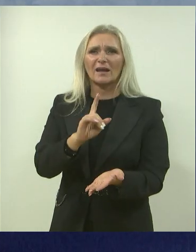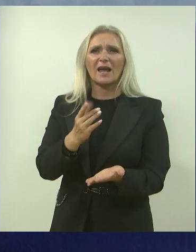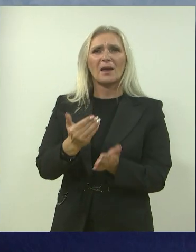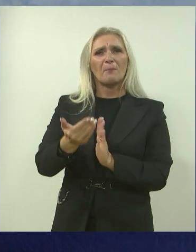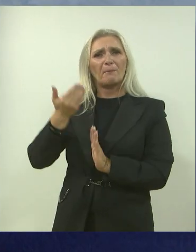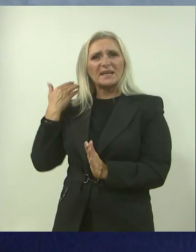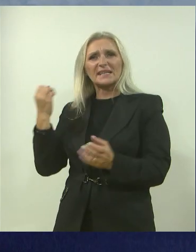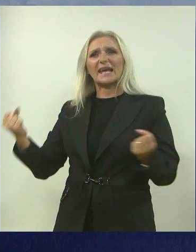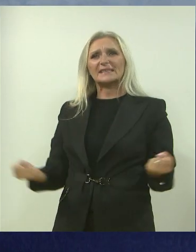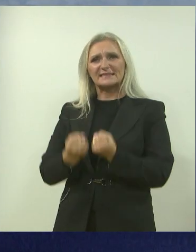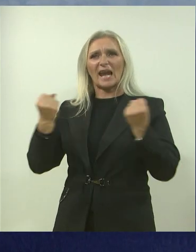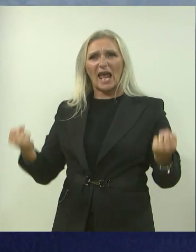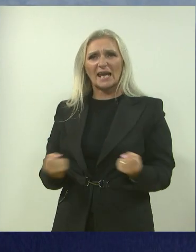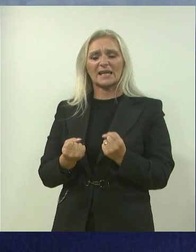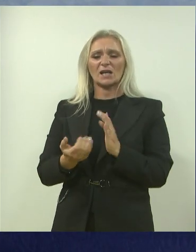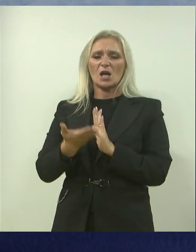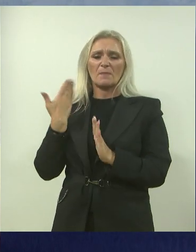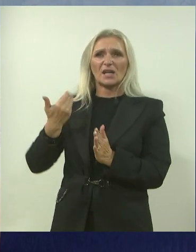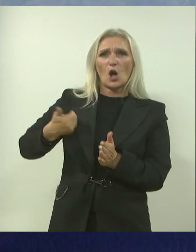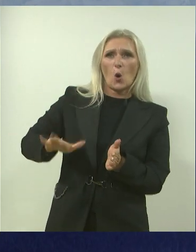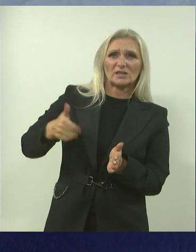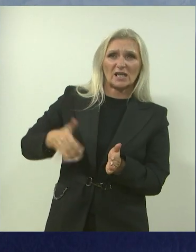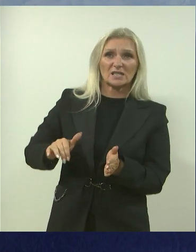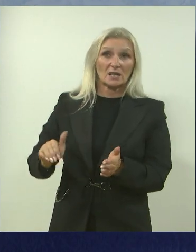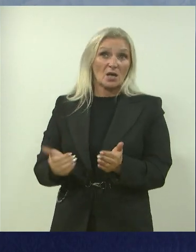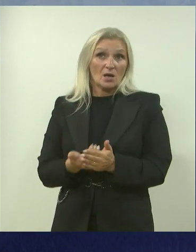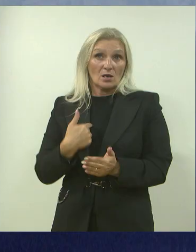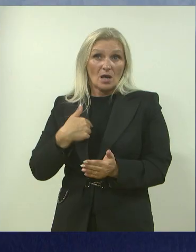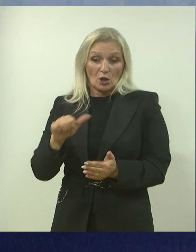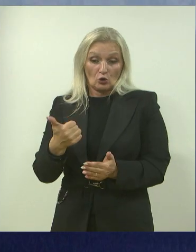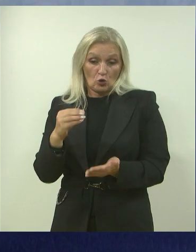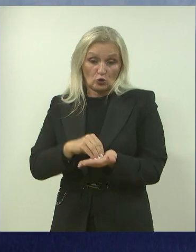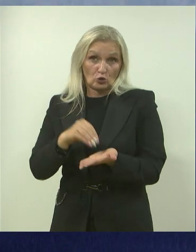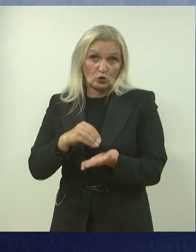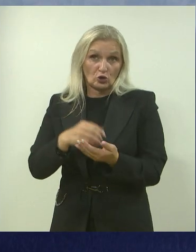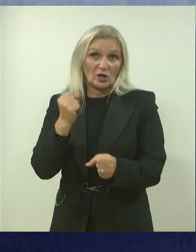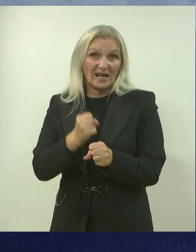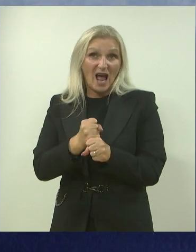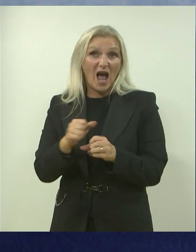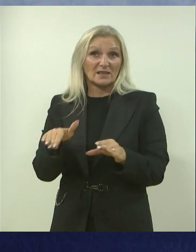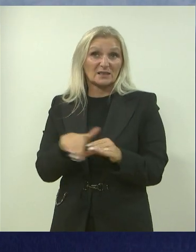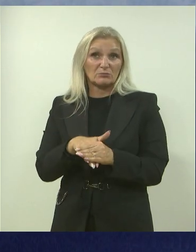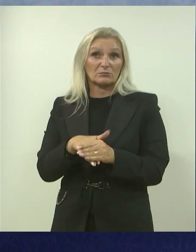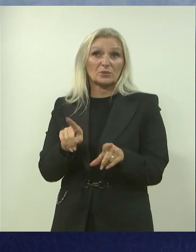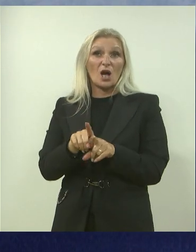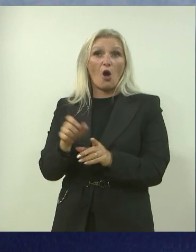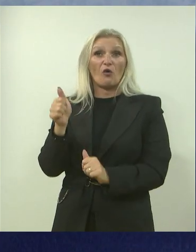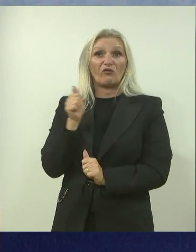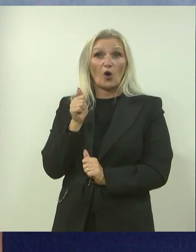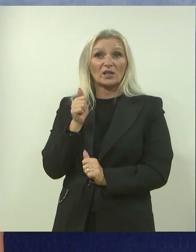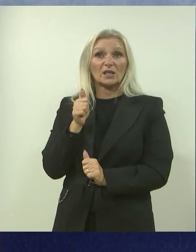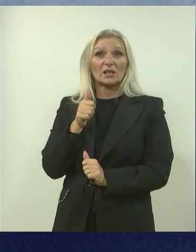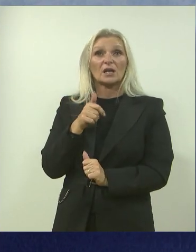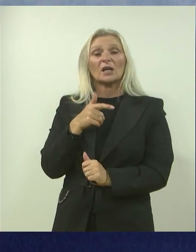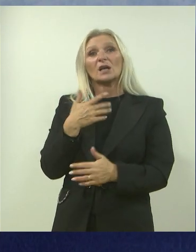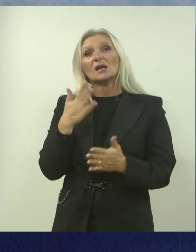puno dricanja, uz posao, još uvijek sam djelatnovojna osoba i malo imate joj vremena. Ja vikendom pretežno vozim, onda taj vikend je po 400